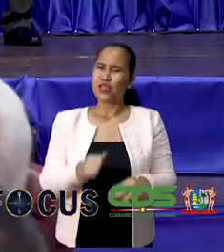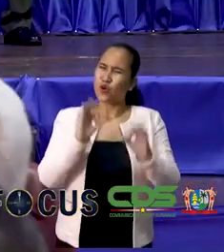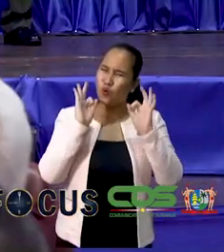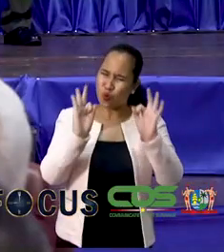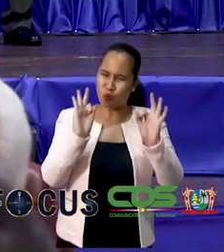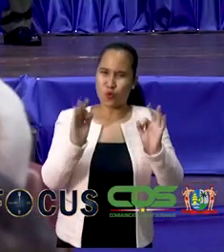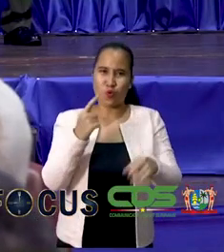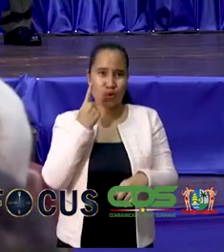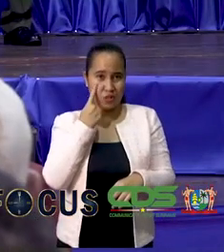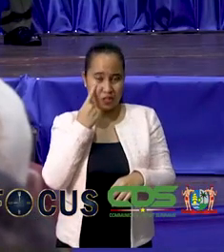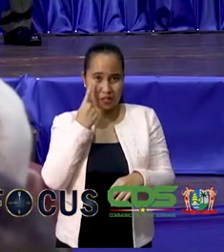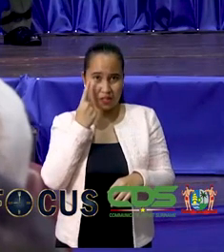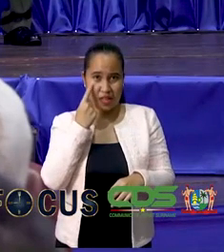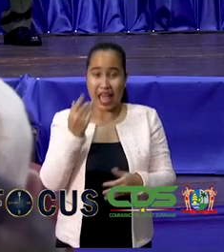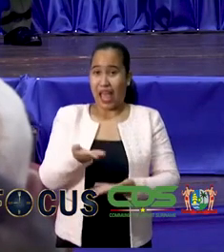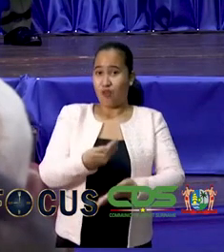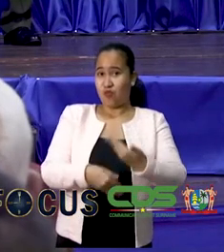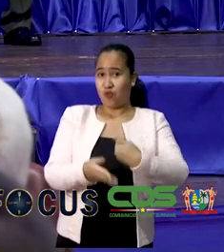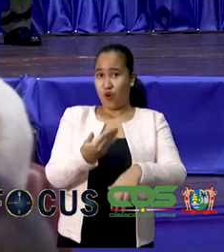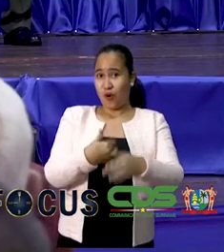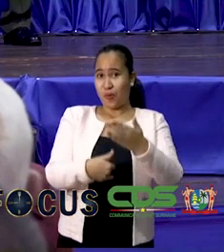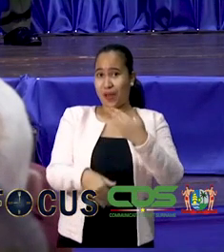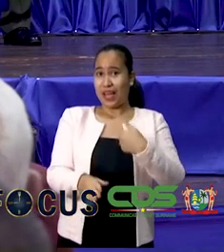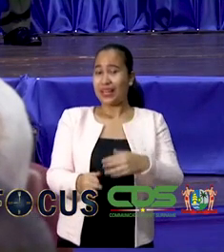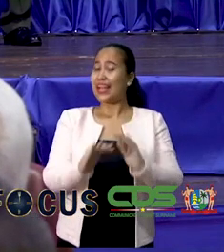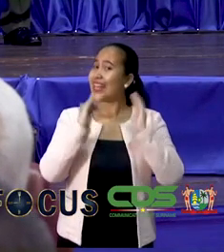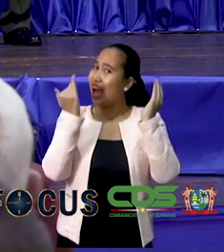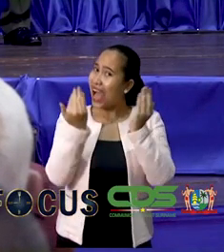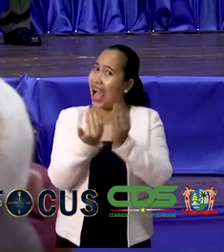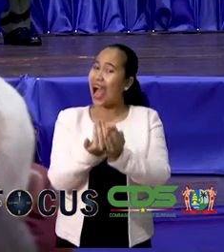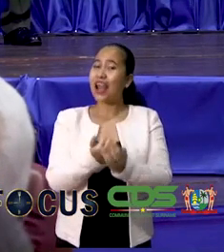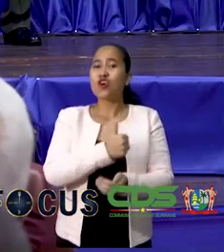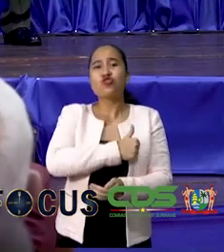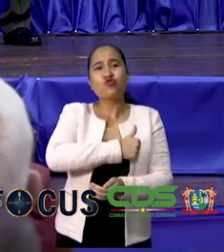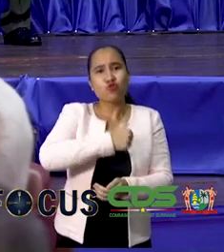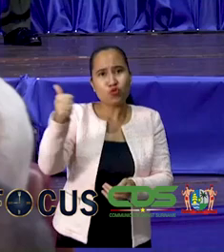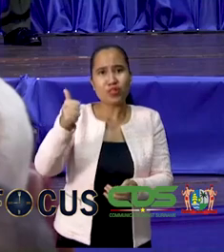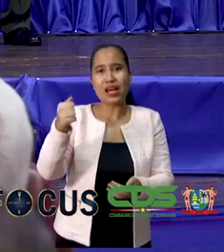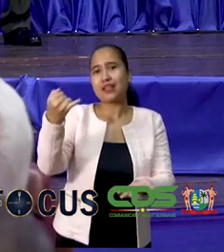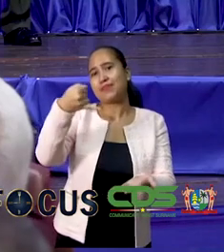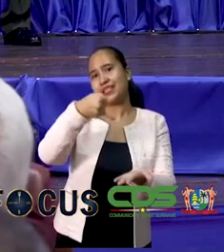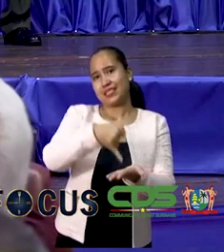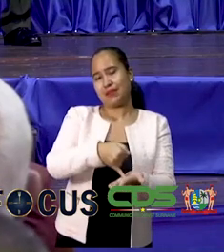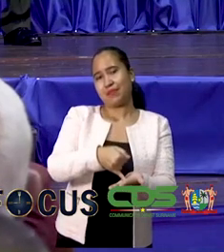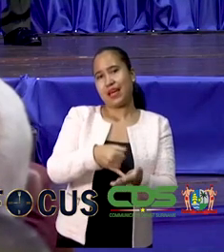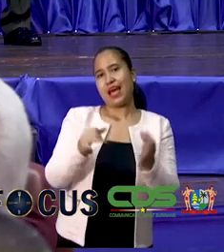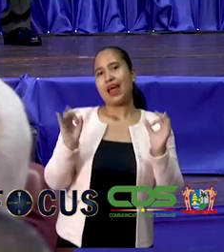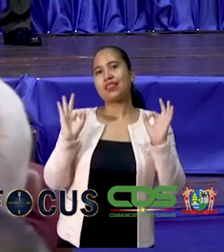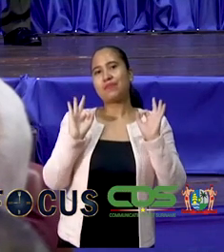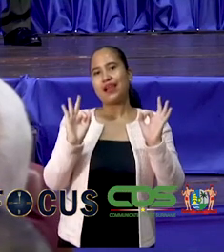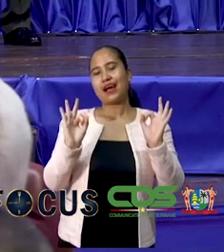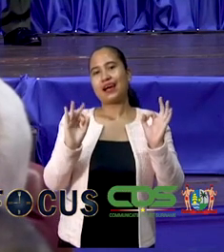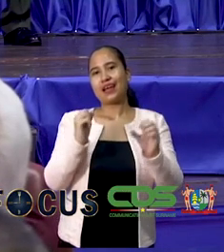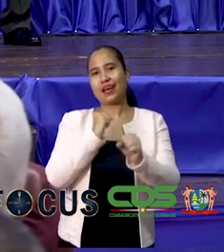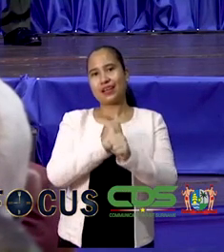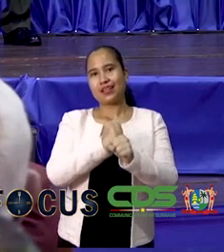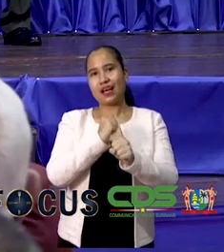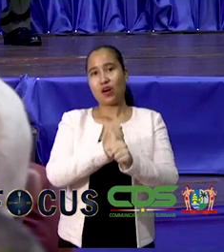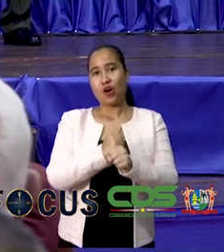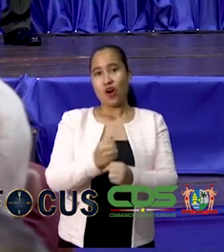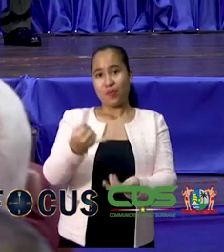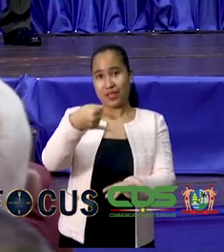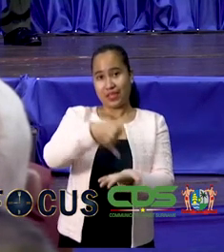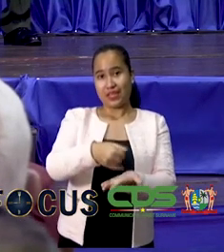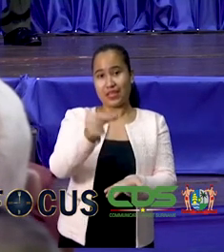houden op een ruchtig voorbereide en verloop van de verkiezingen en daarmee de belangrijke taken vervult om de kiezer te